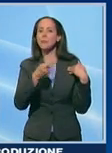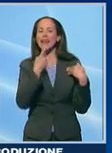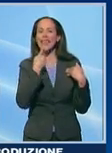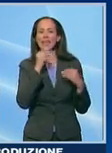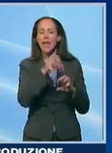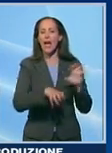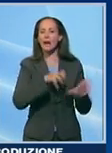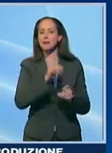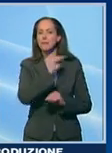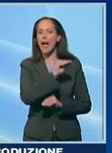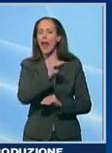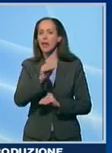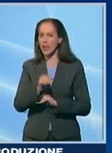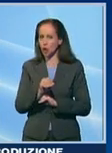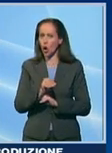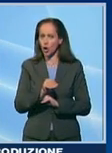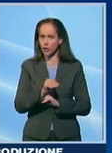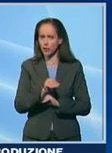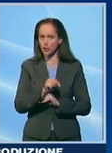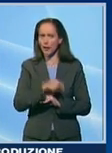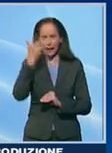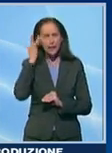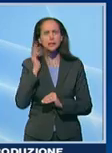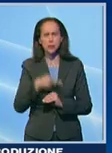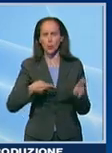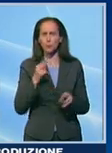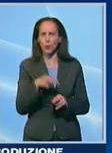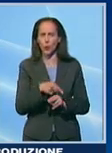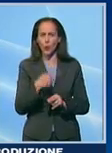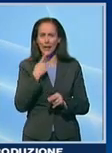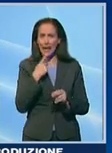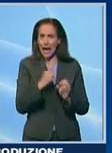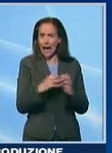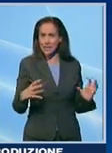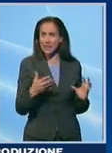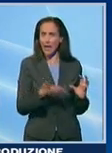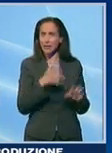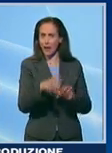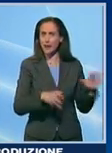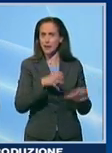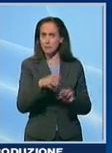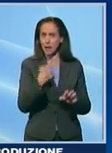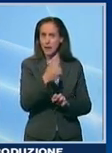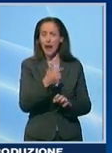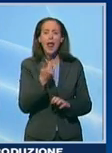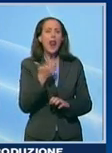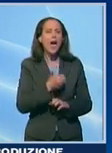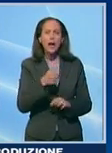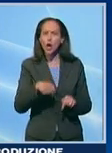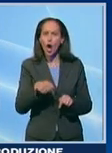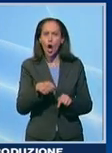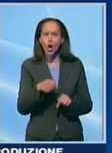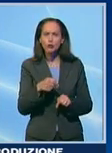è l'unica cosa che paga tutto il loro lavoro per un'azienda zootecnica da latte. Il latte oggi viene pagato veramente